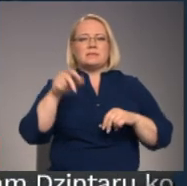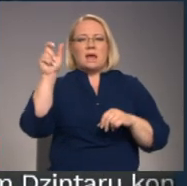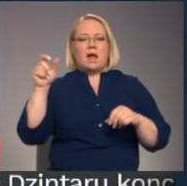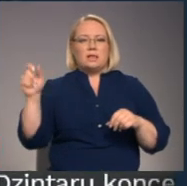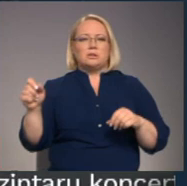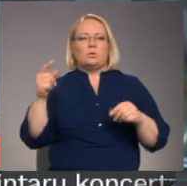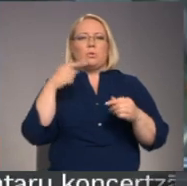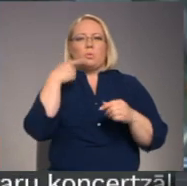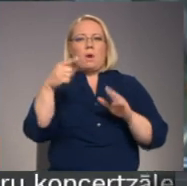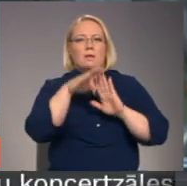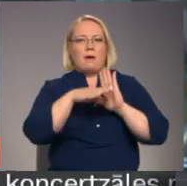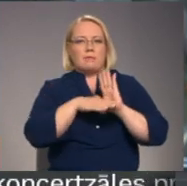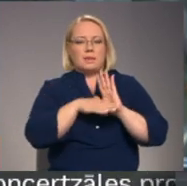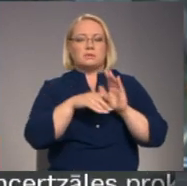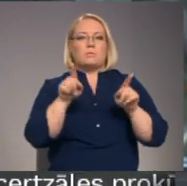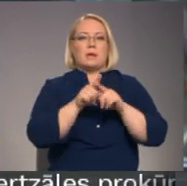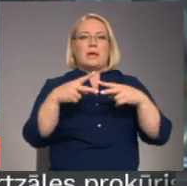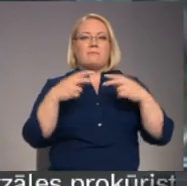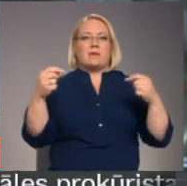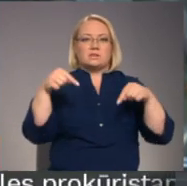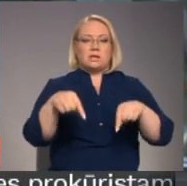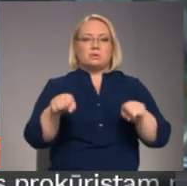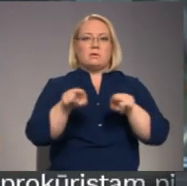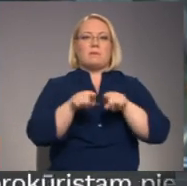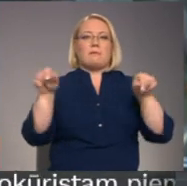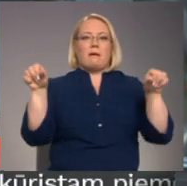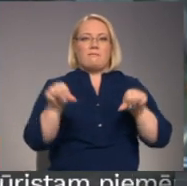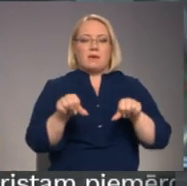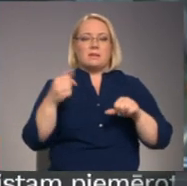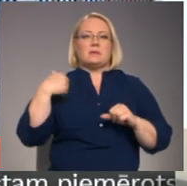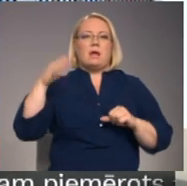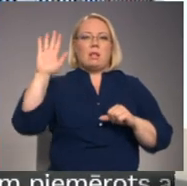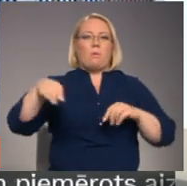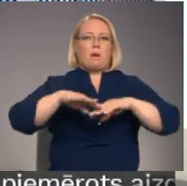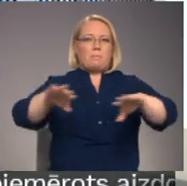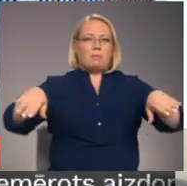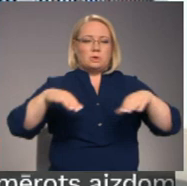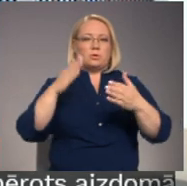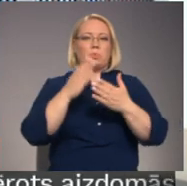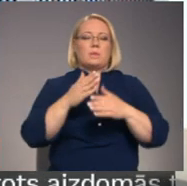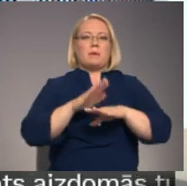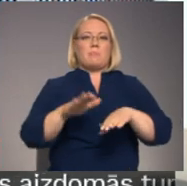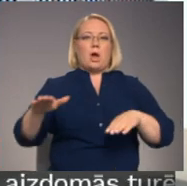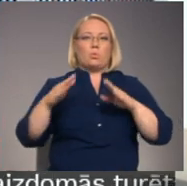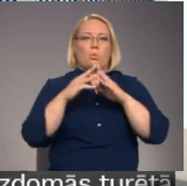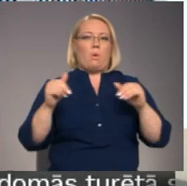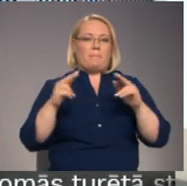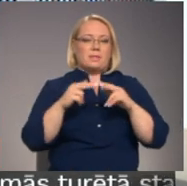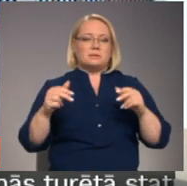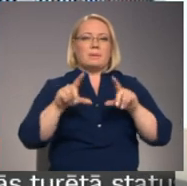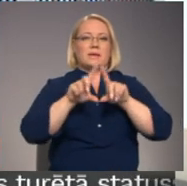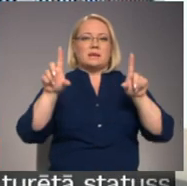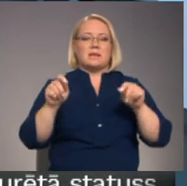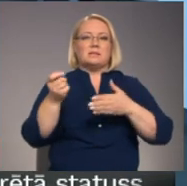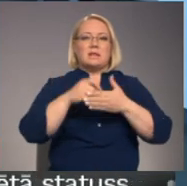pašvaldība un slimnīca. Līdz ar viesnīcu šeit atrodas arī kafejnīca, āra, peltbusējums un notiek bērnu nometnes. Par iestādas slēgšanu